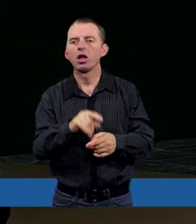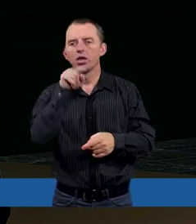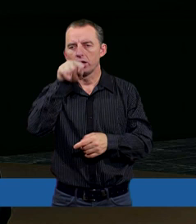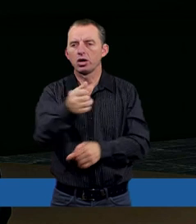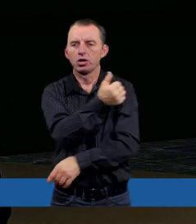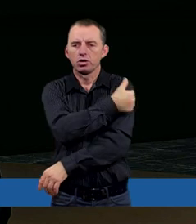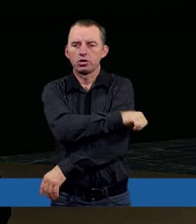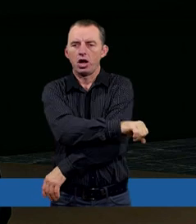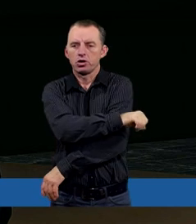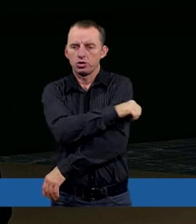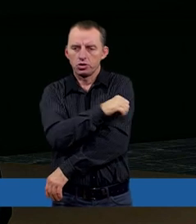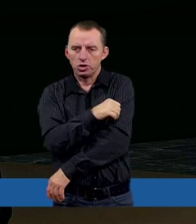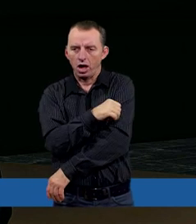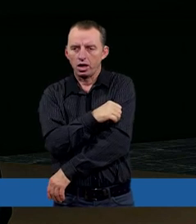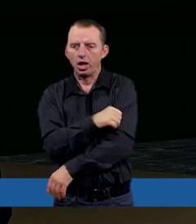chrześcijan